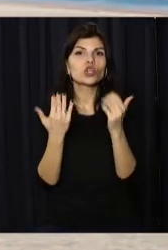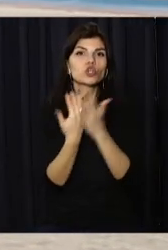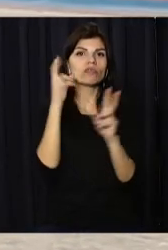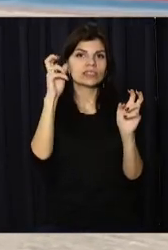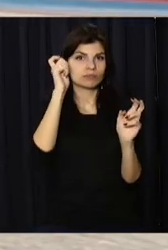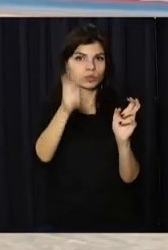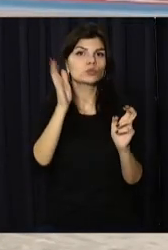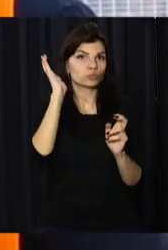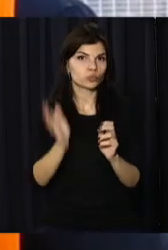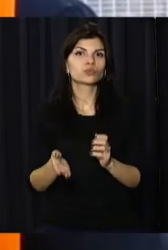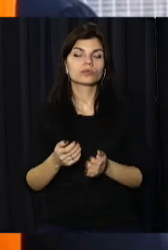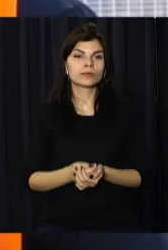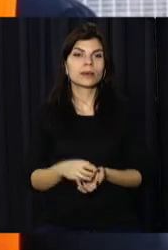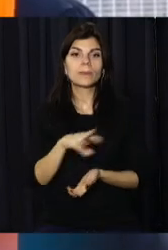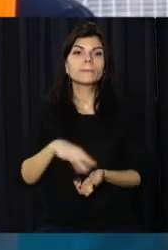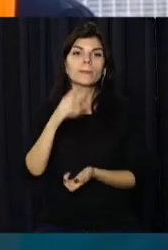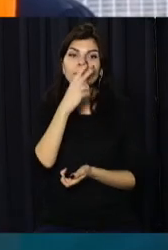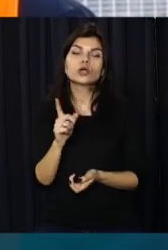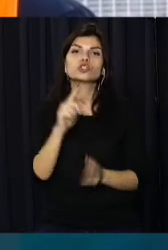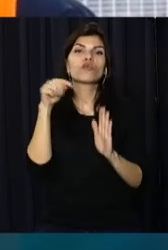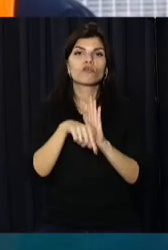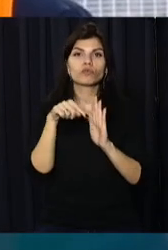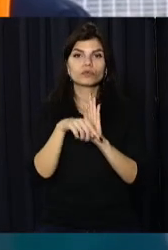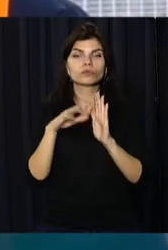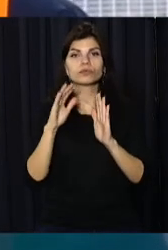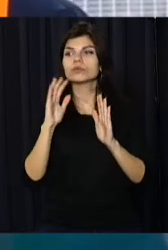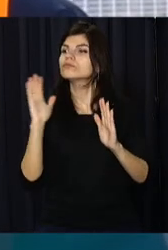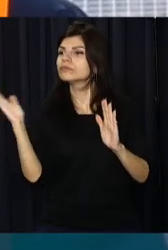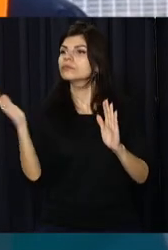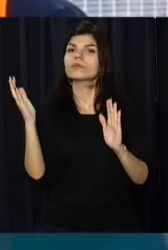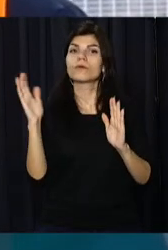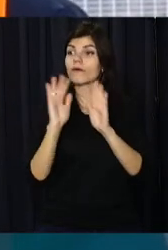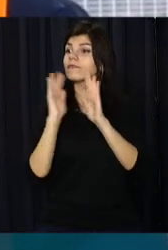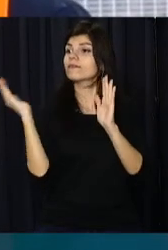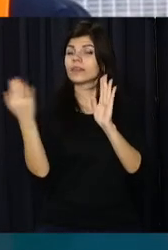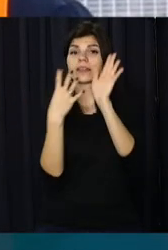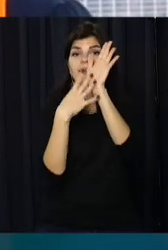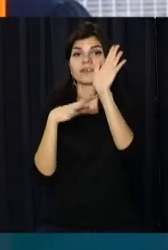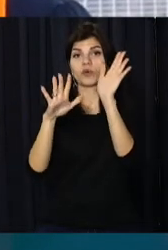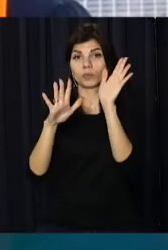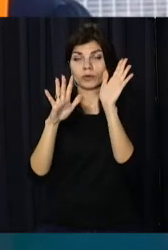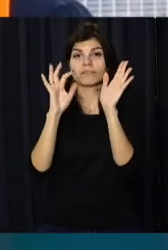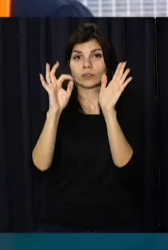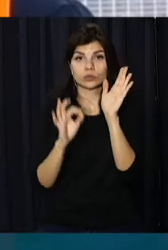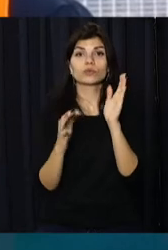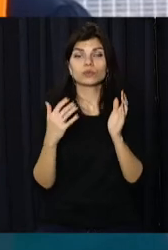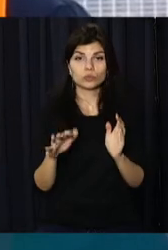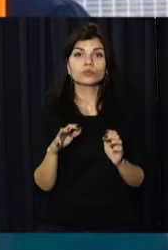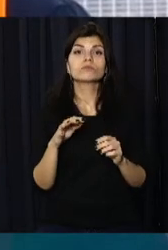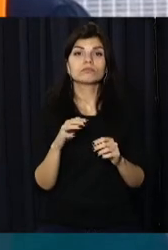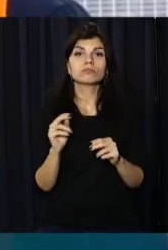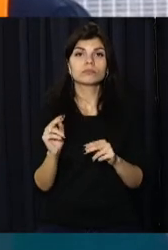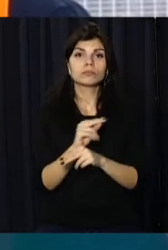назву. Ми бачимо, що зовнішні роботи завершені на 95%. Із глобальних